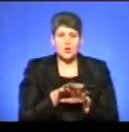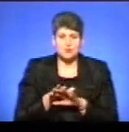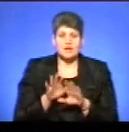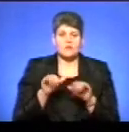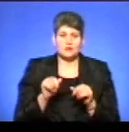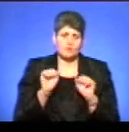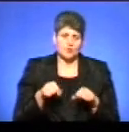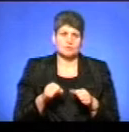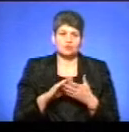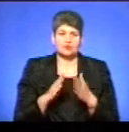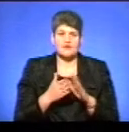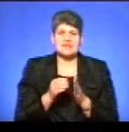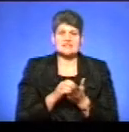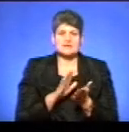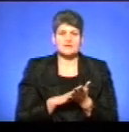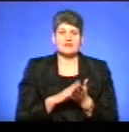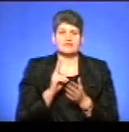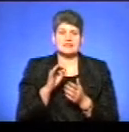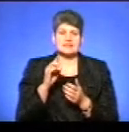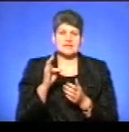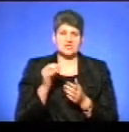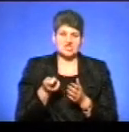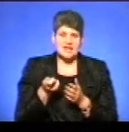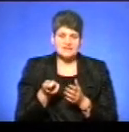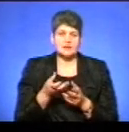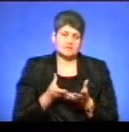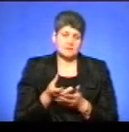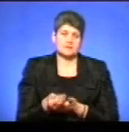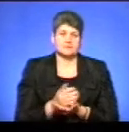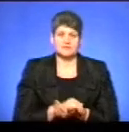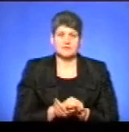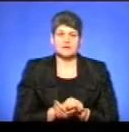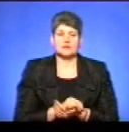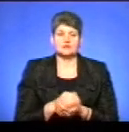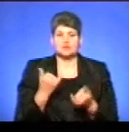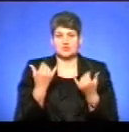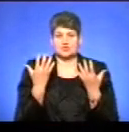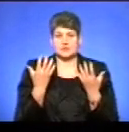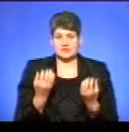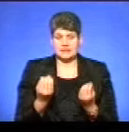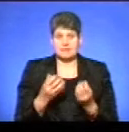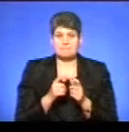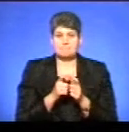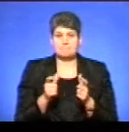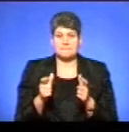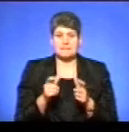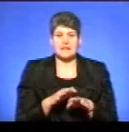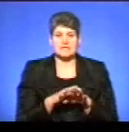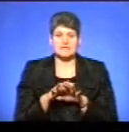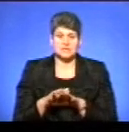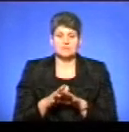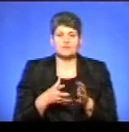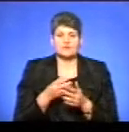можемо ті договори зареєструвати в казначействі і профінансувати. Тому на сьогоднішній день платіжки по